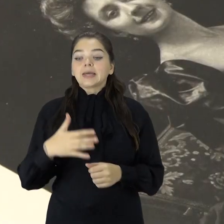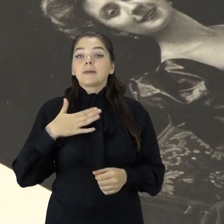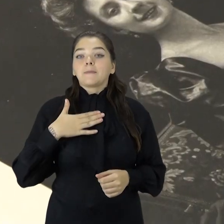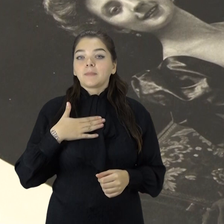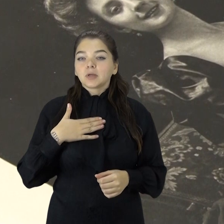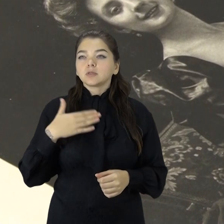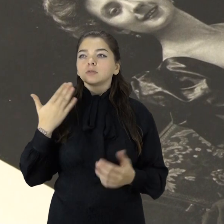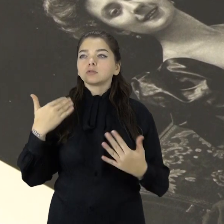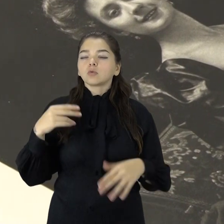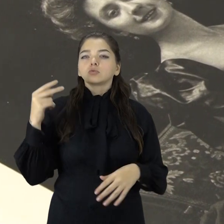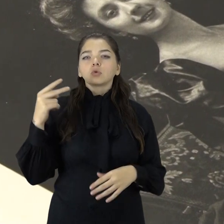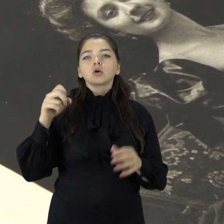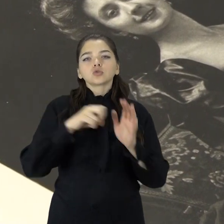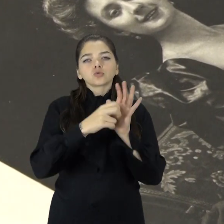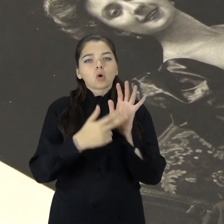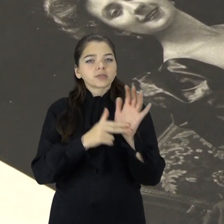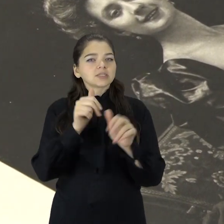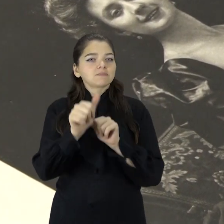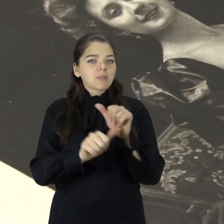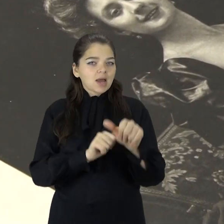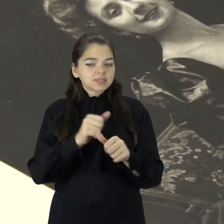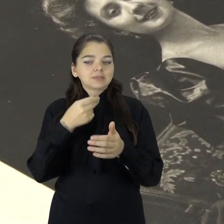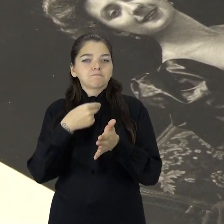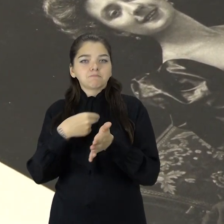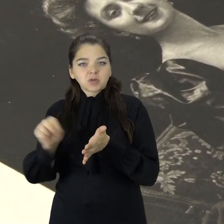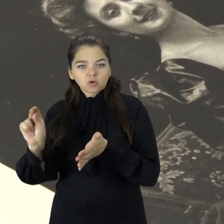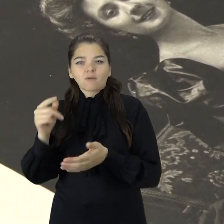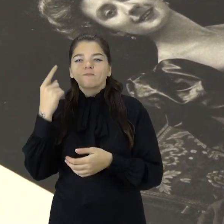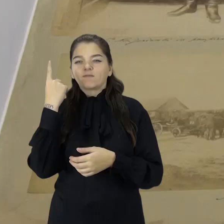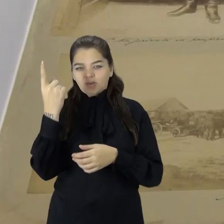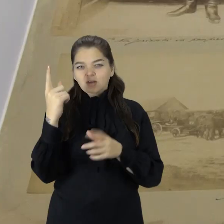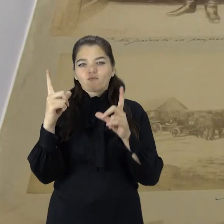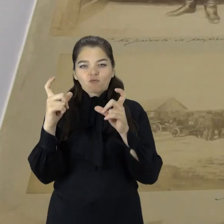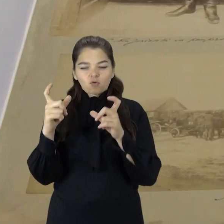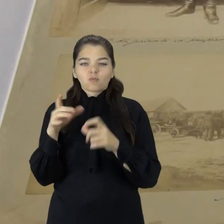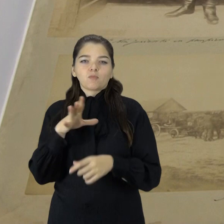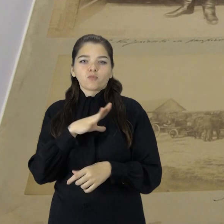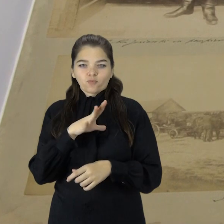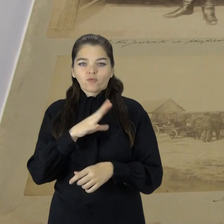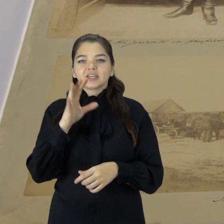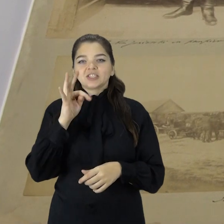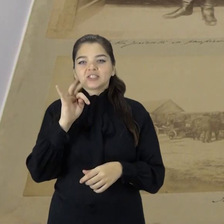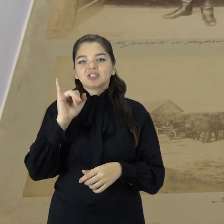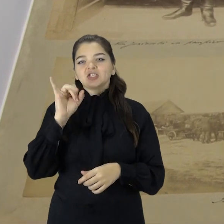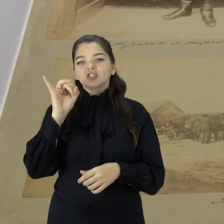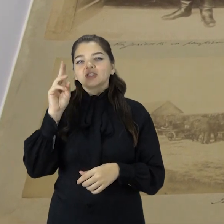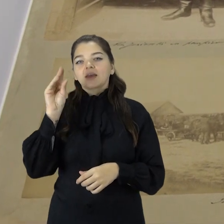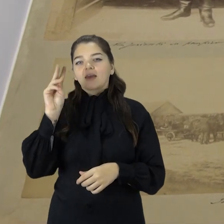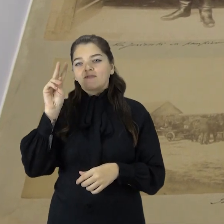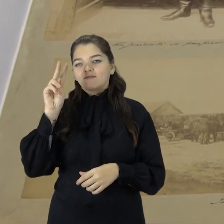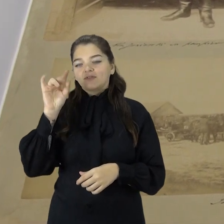mes jau 2018 metais aukcijone įsigijome vieną kūrinį. Ir